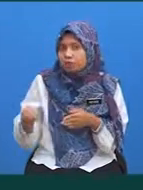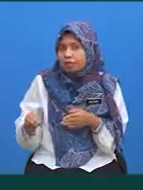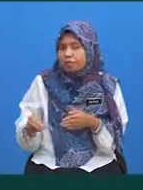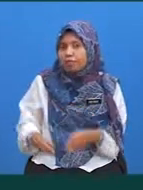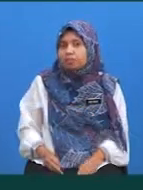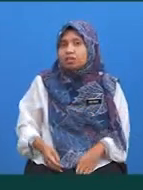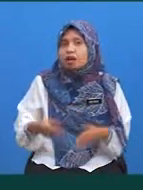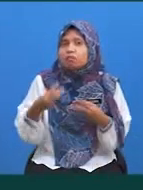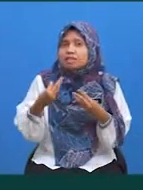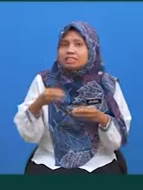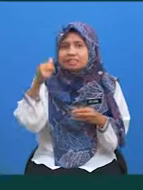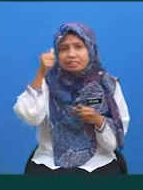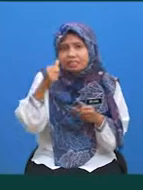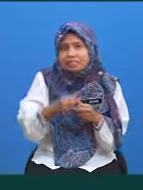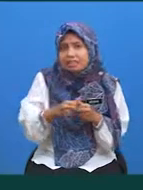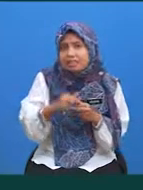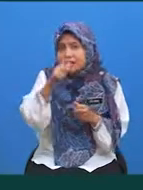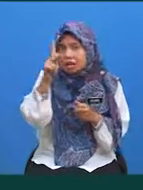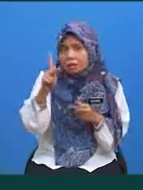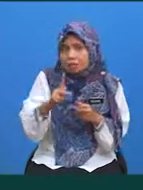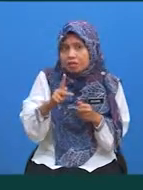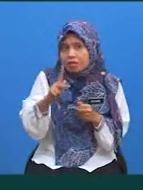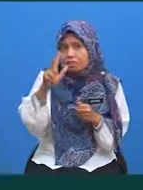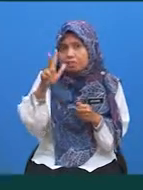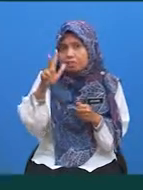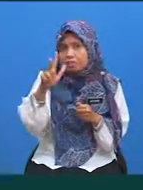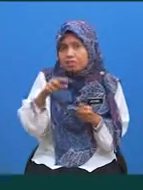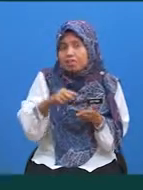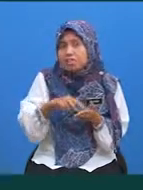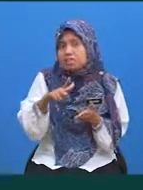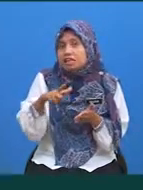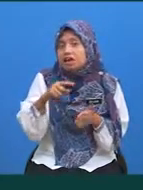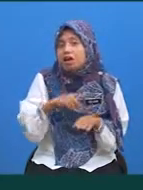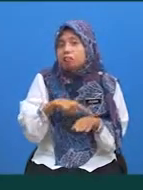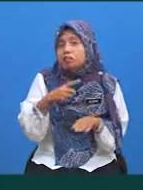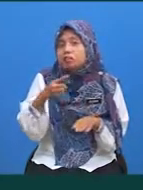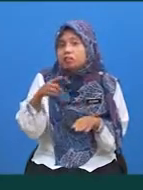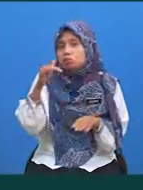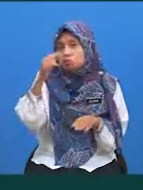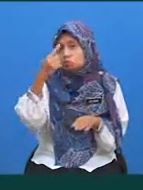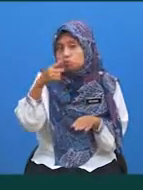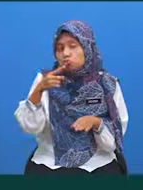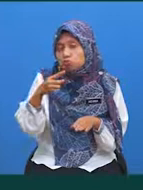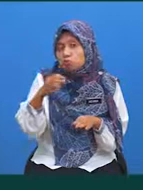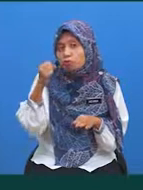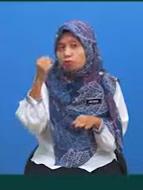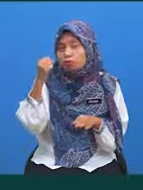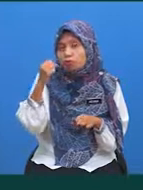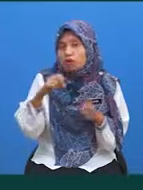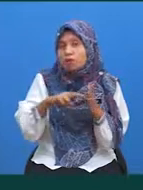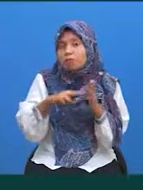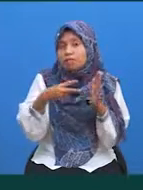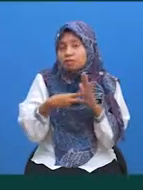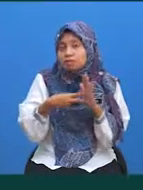masih ingat dengan kameran tentu? Ya, inilah masanya untuk menggunakan konsep kameran